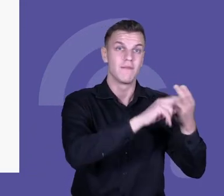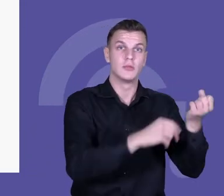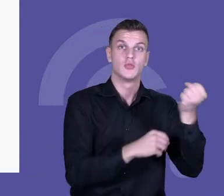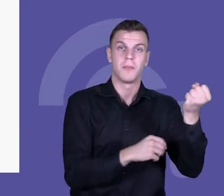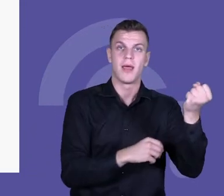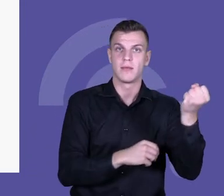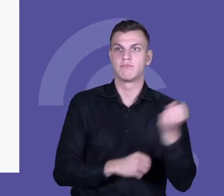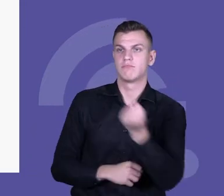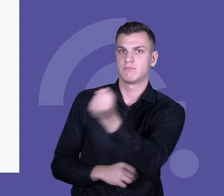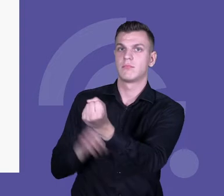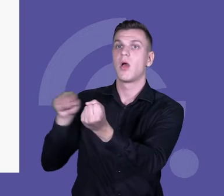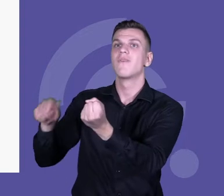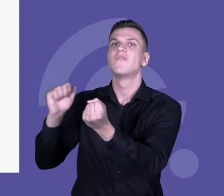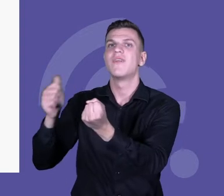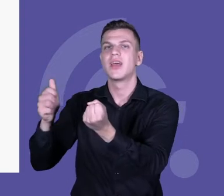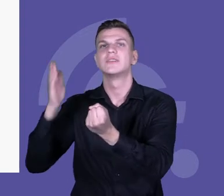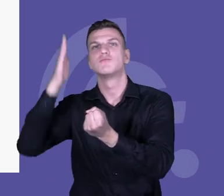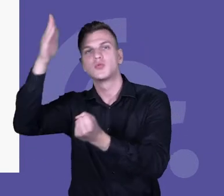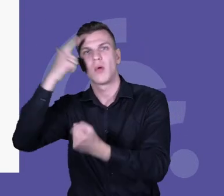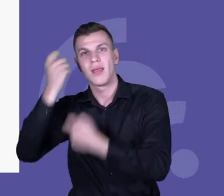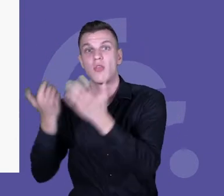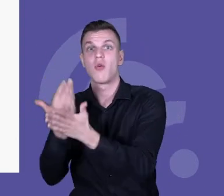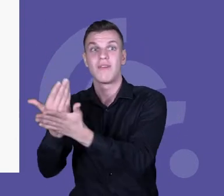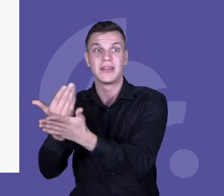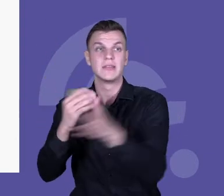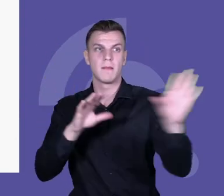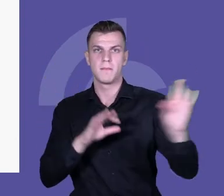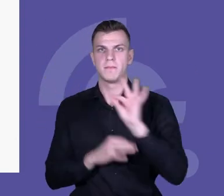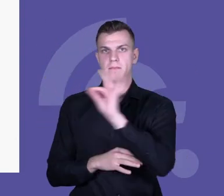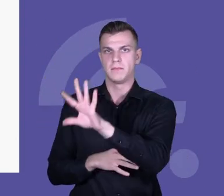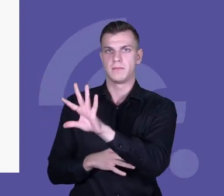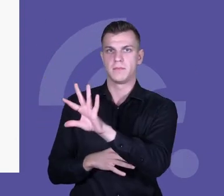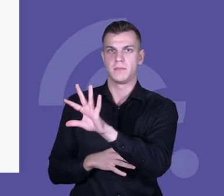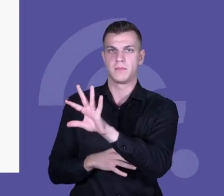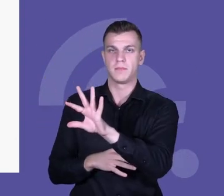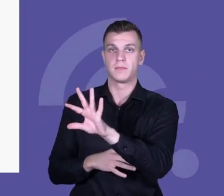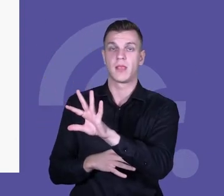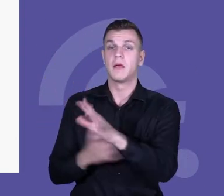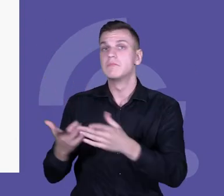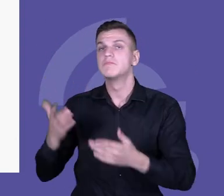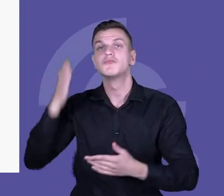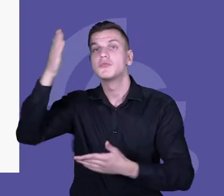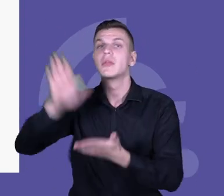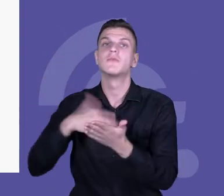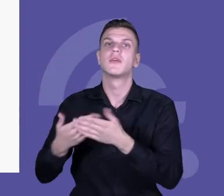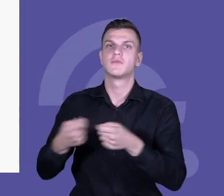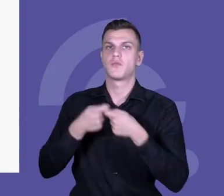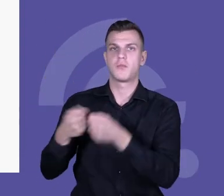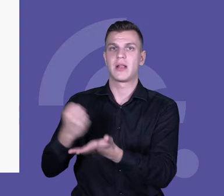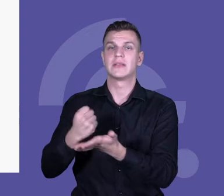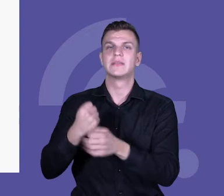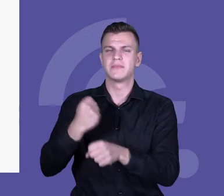uczeniu samodzielności myślenia. To są odpowiedzi, które będą przydatne w uczeniu współpracy. I tak przykładowo, nie bałem się.